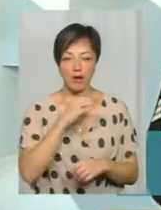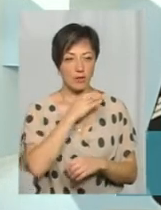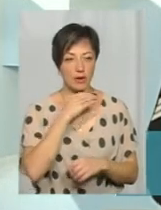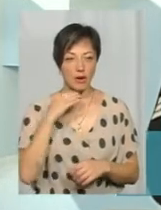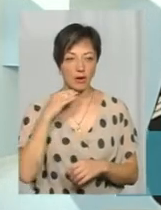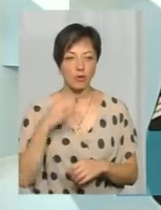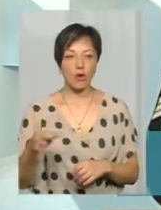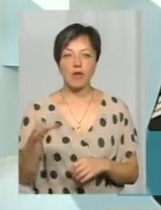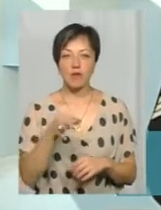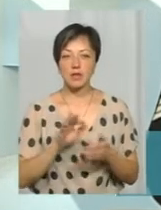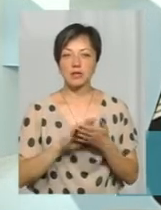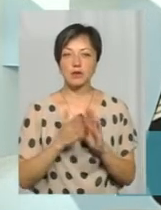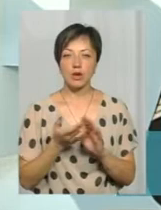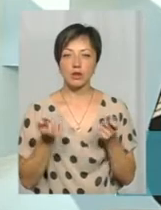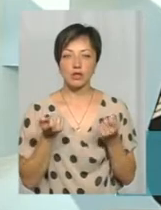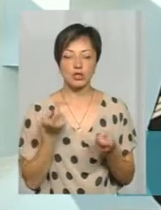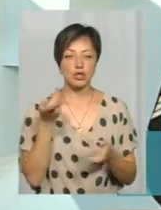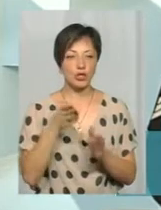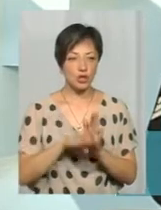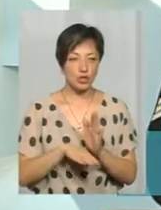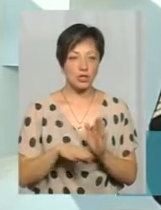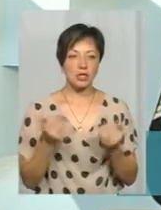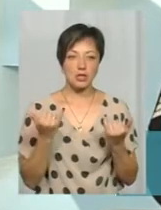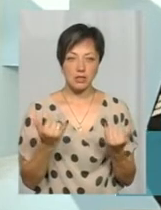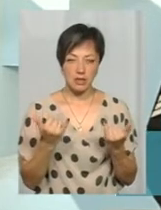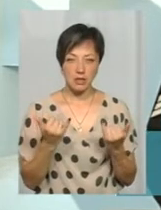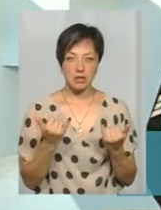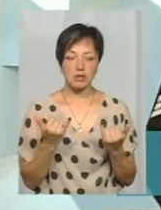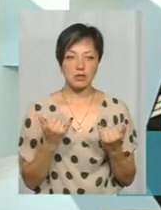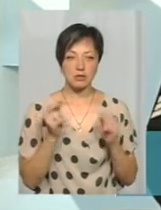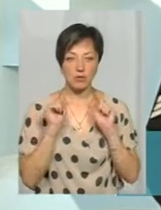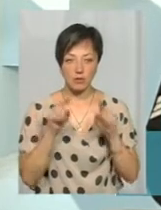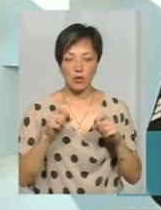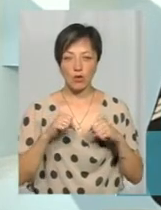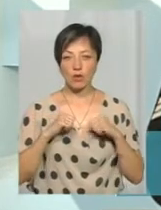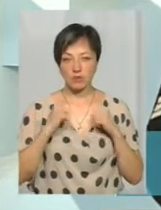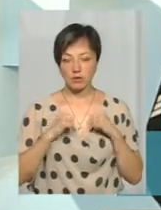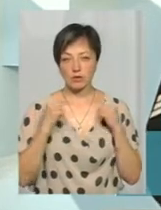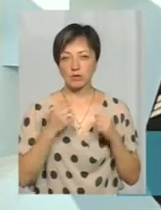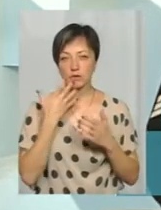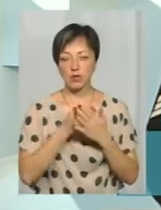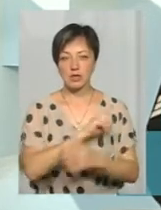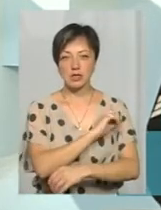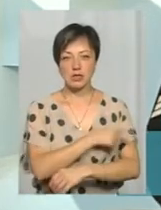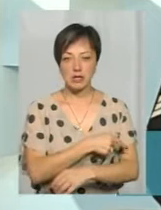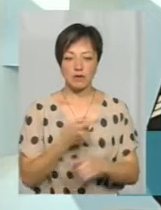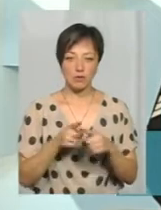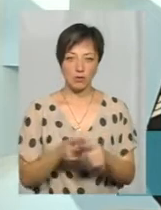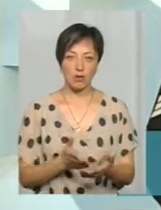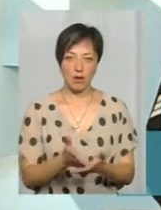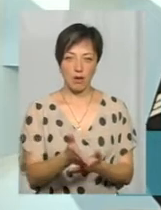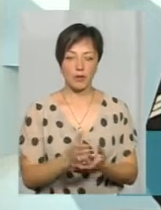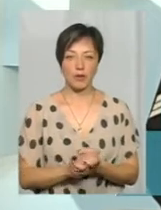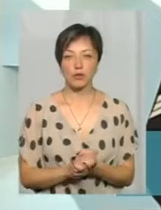в області ситуація трішечки гірша, і зараз якраз спрямуємо свою увагу та свої сили та засоби в цьому напрямку.